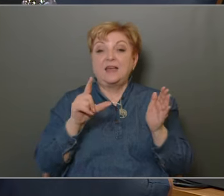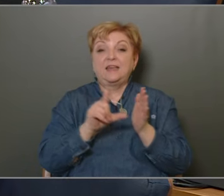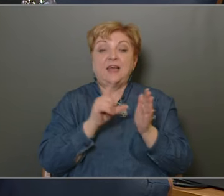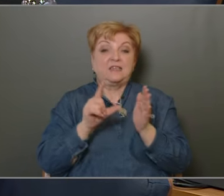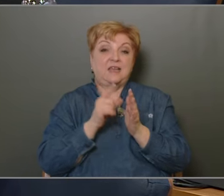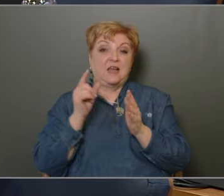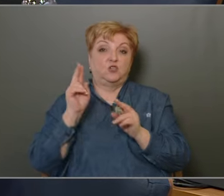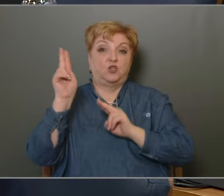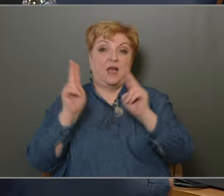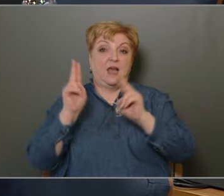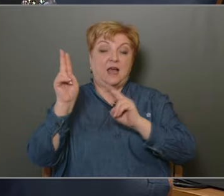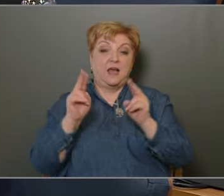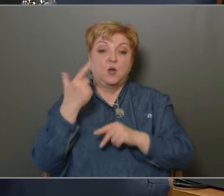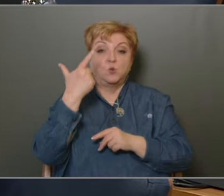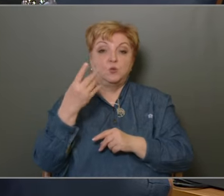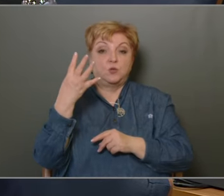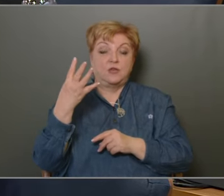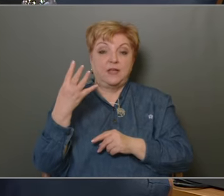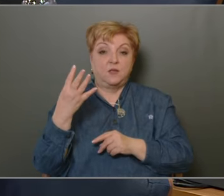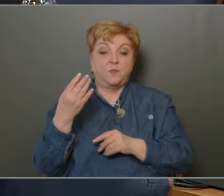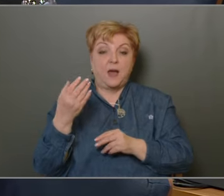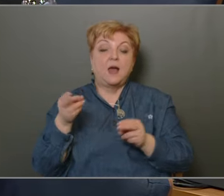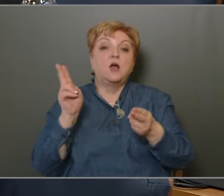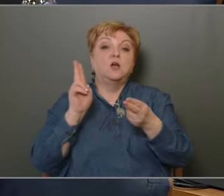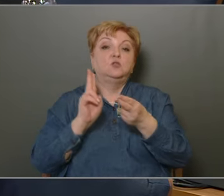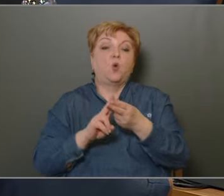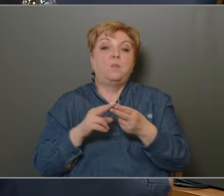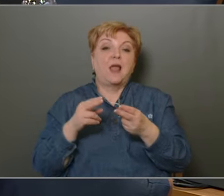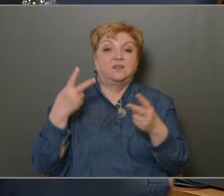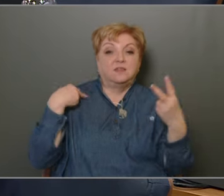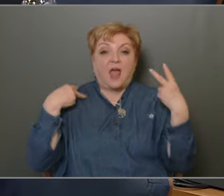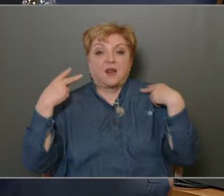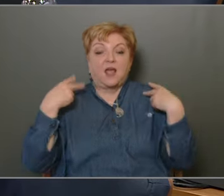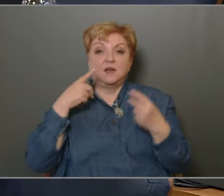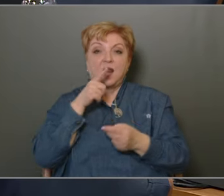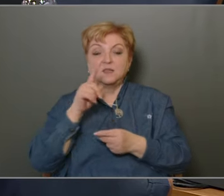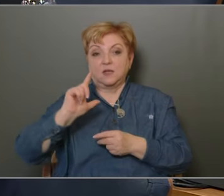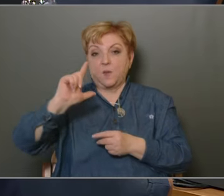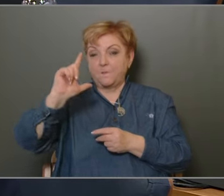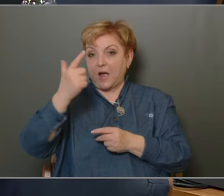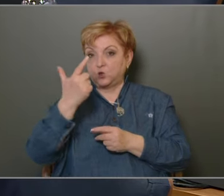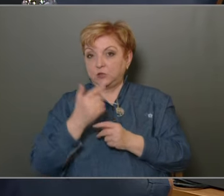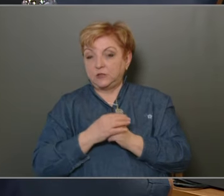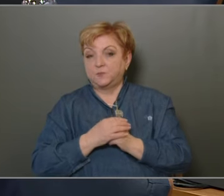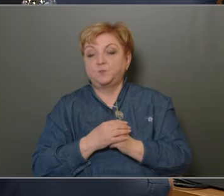fog jelentkezni. Tehát 24-ben jelentős töbletterheink lesznek. Második.